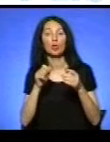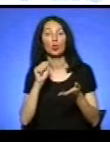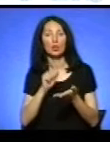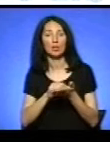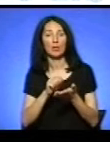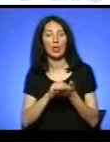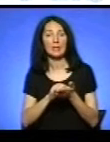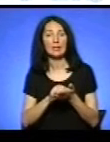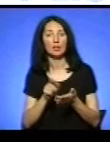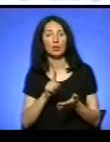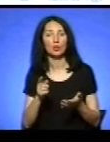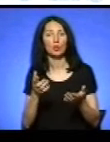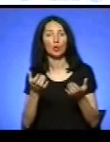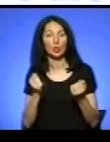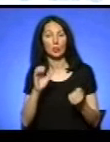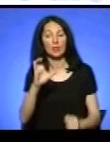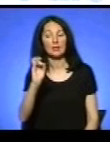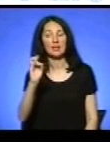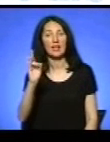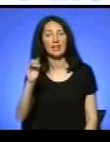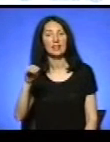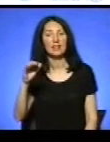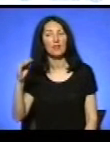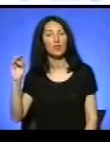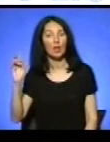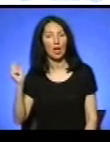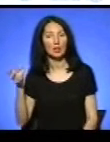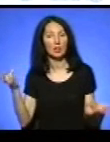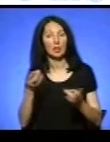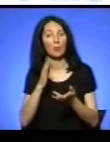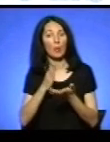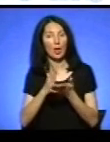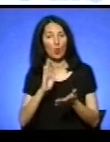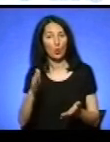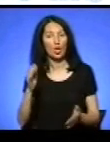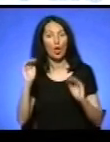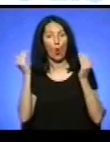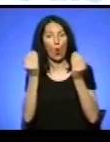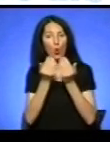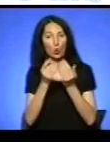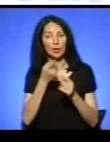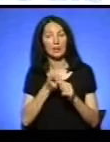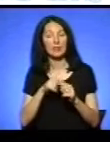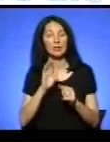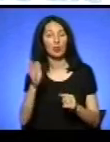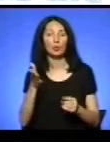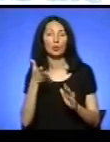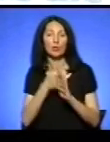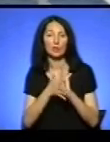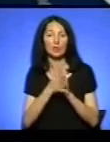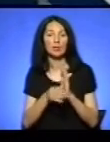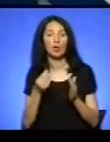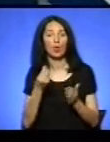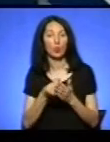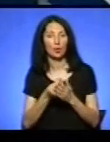аеропорт отримав сертифікат, має бути огорожа. Я так розумію, що на тих 2 напрямки будуть спрямовуватися кошти по аеропорту.